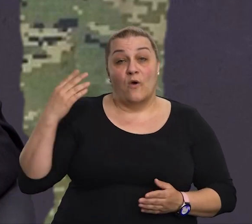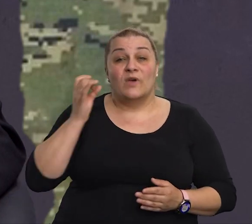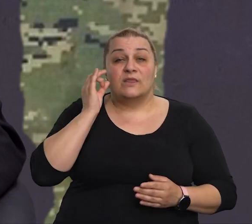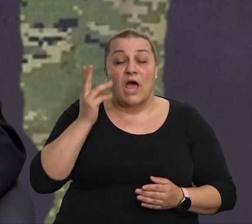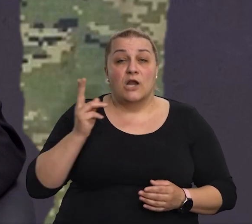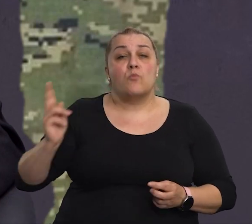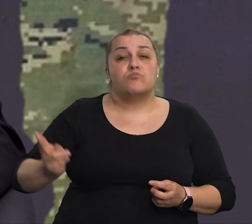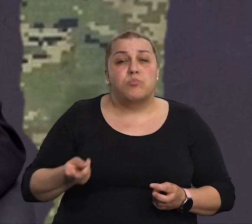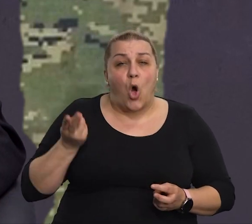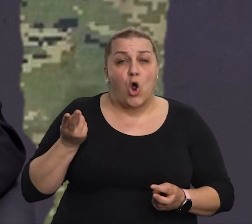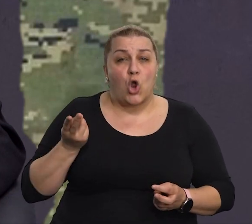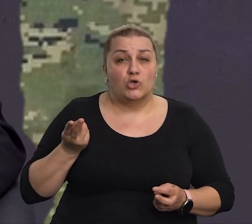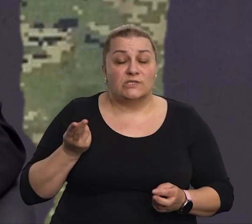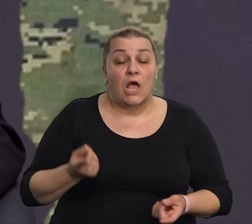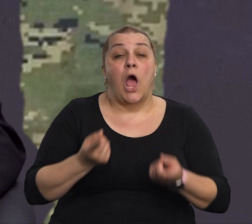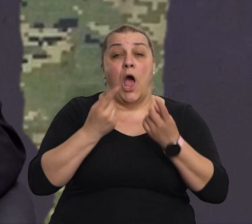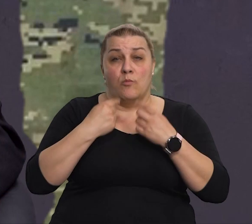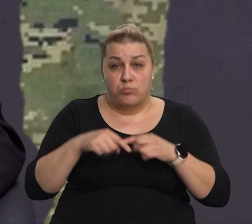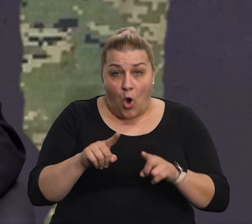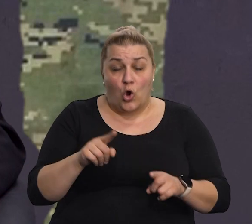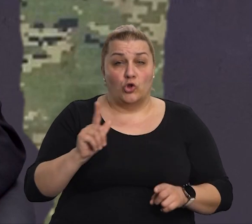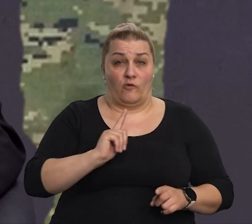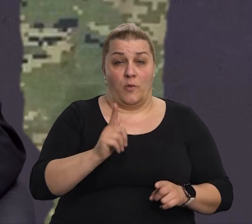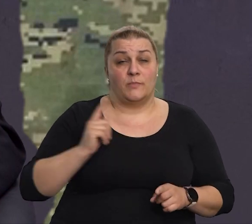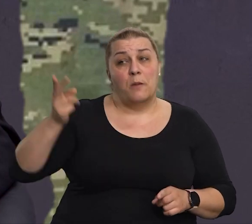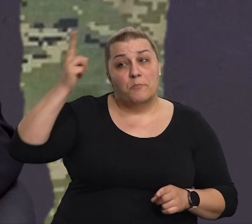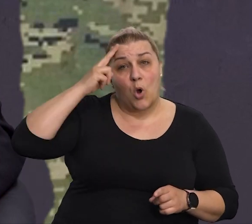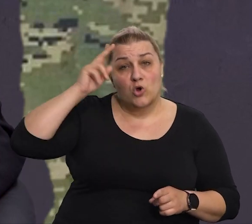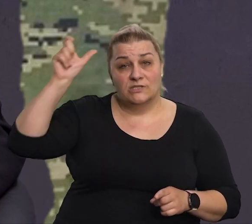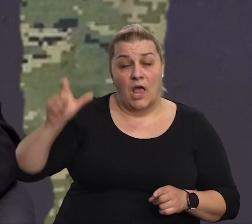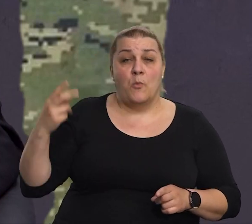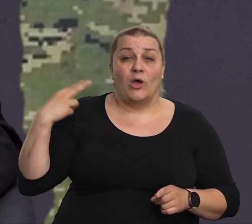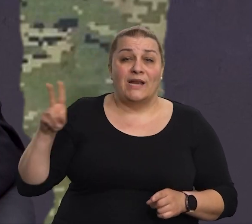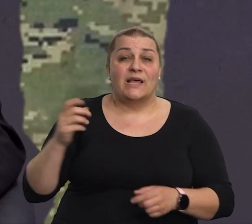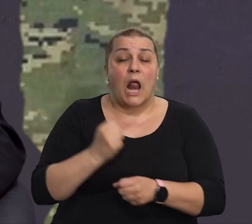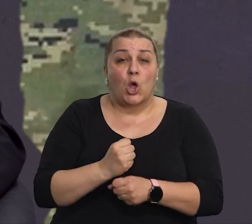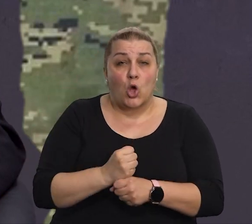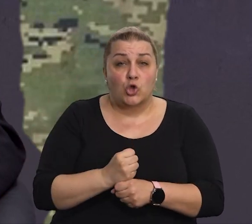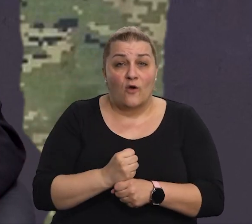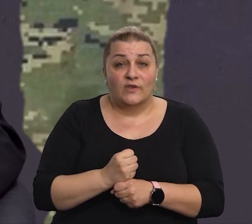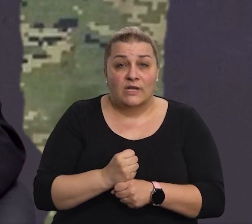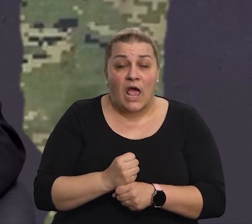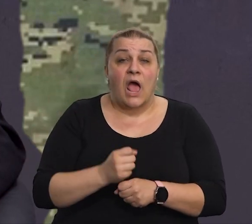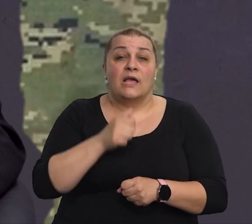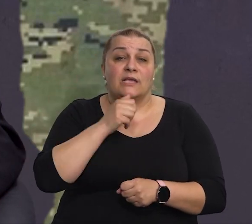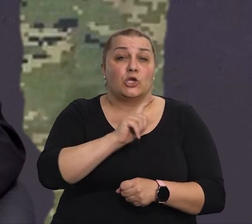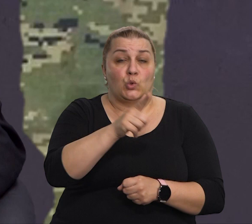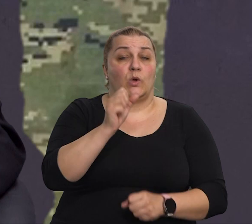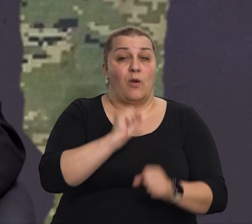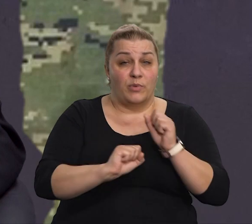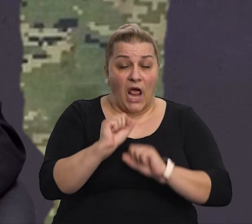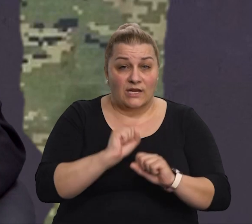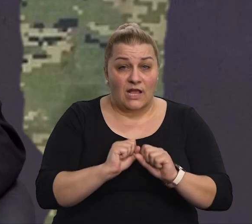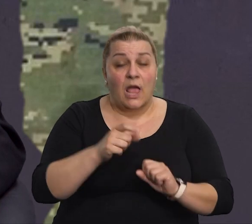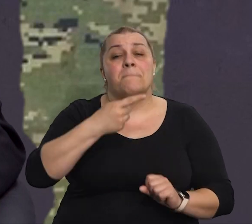pogotovo, budući da osobno i znamo našeg generala Gotovine i sve te naše branitelje,